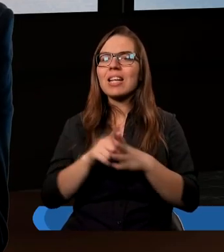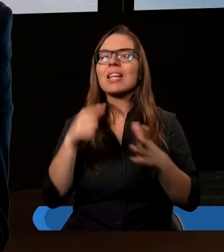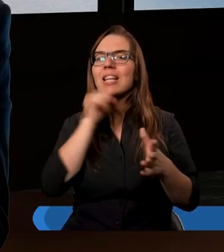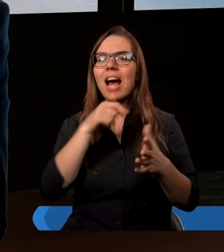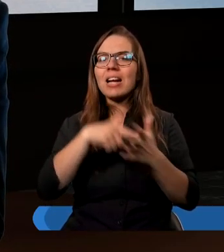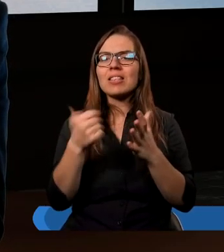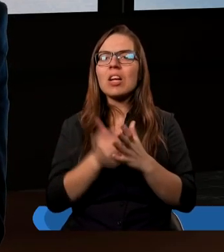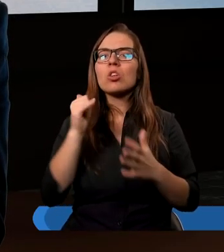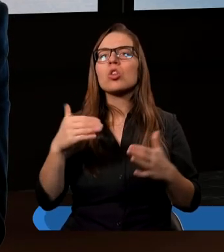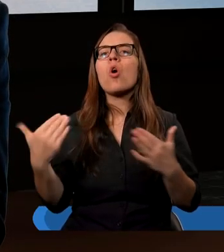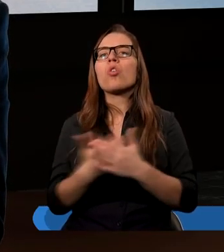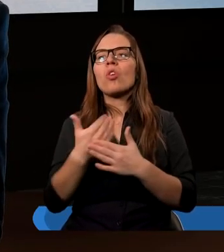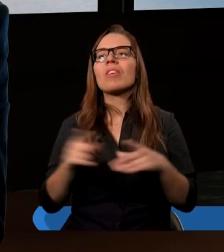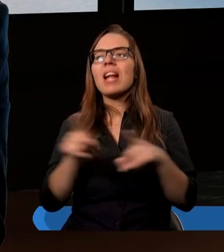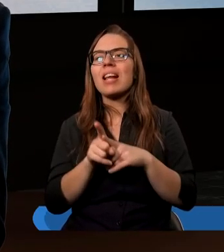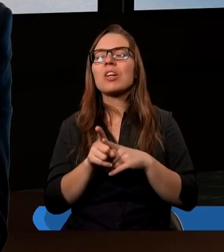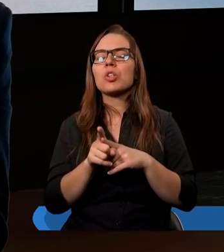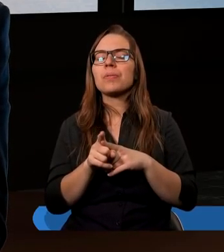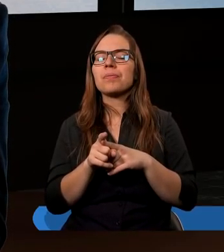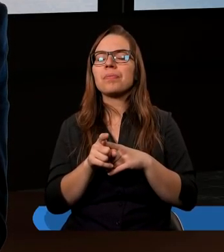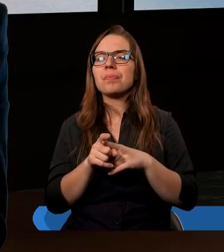Testamentu i nowoczesny, teraz